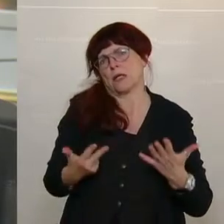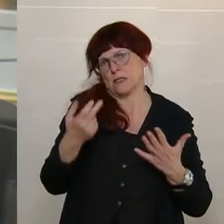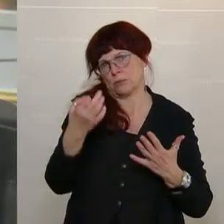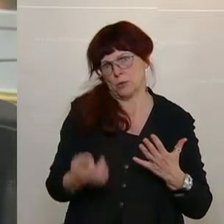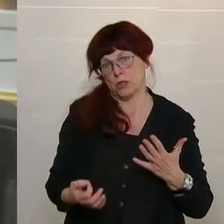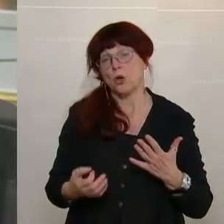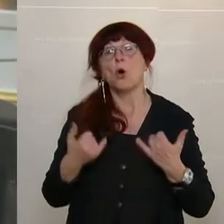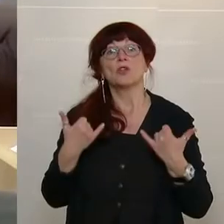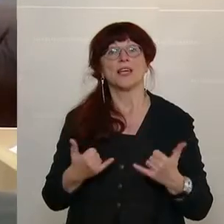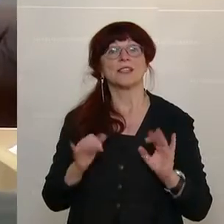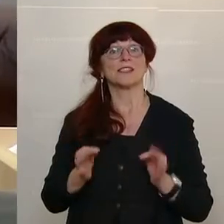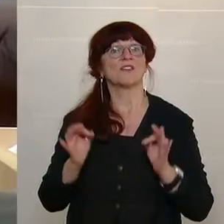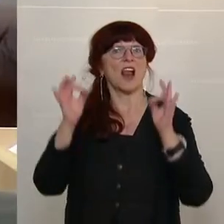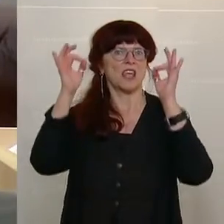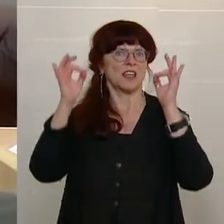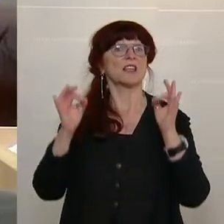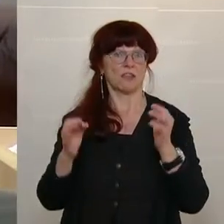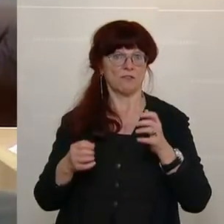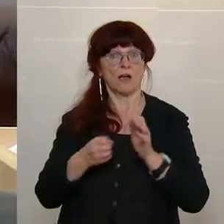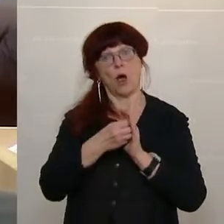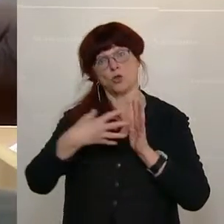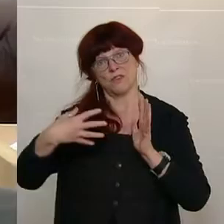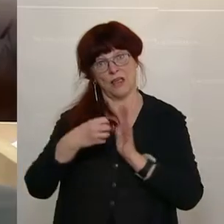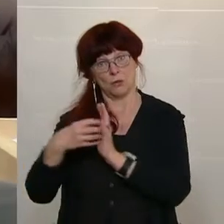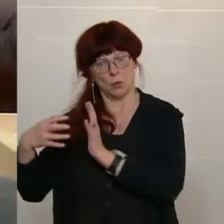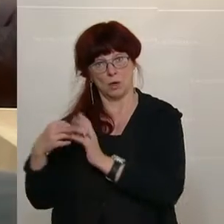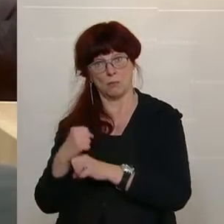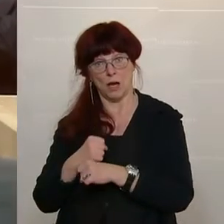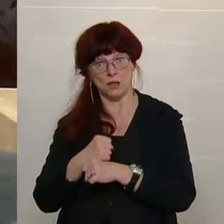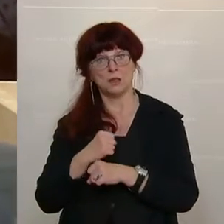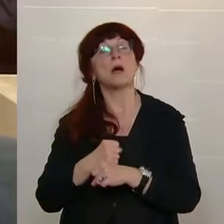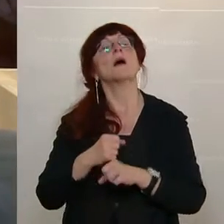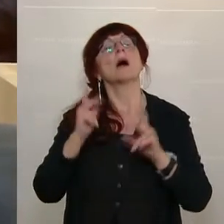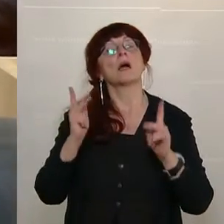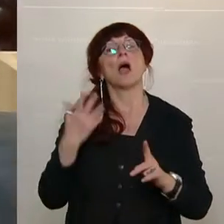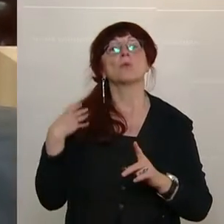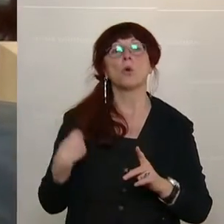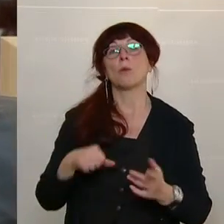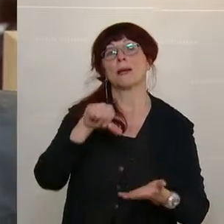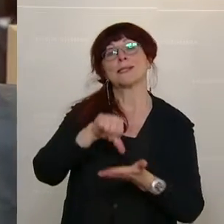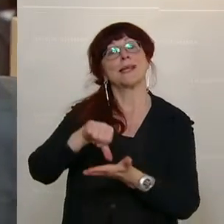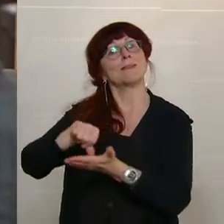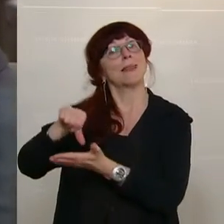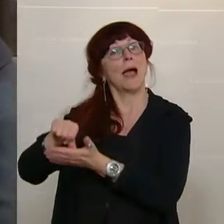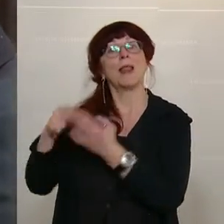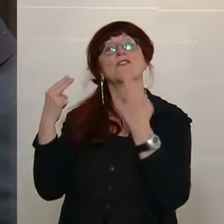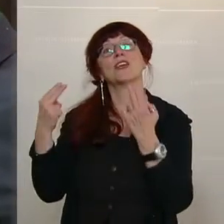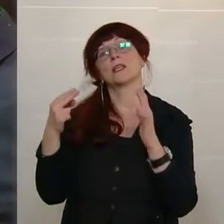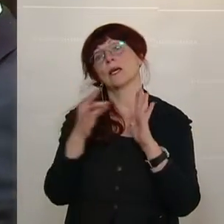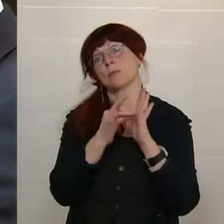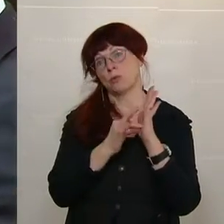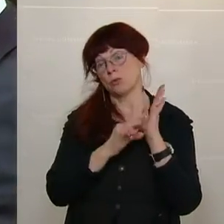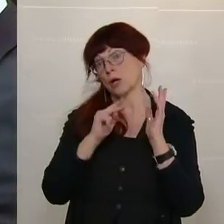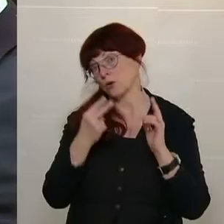eben auch eine qualitative Auswertung vorgenommen, um hier noch einmal auf zentrale Punkte Bezug zu